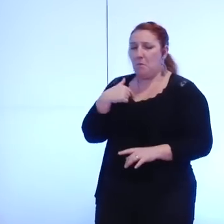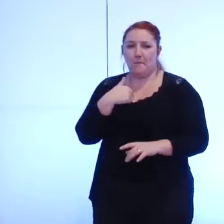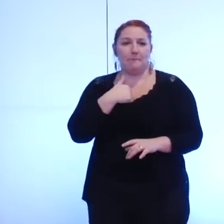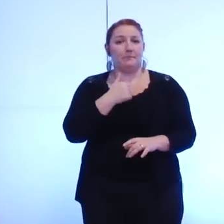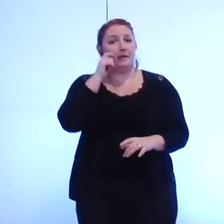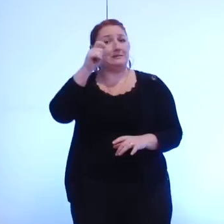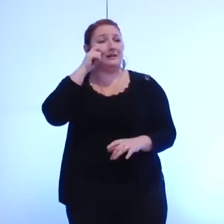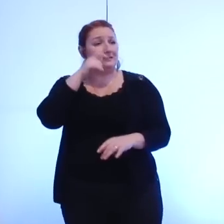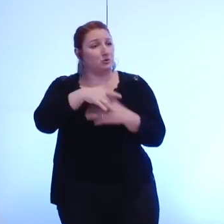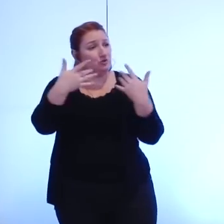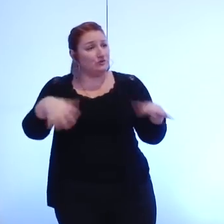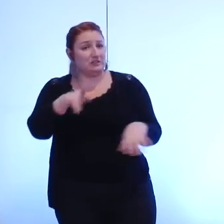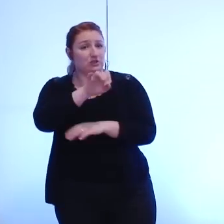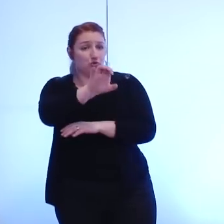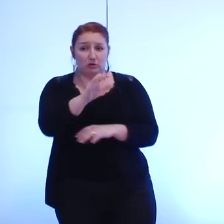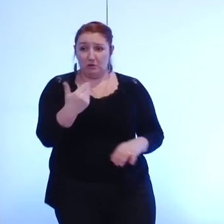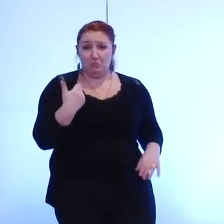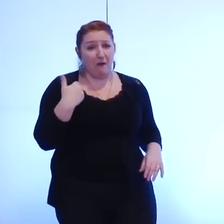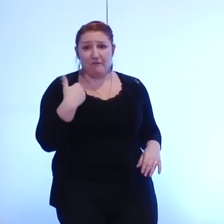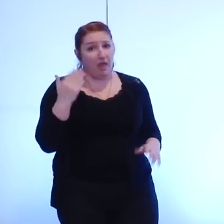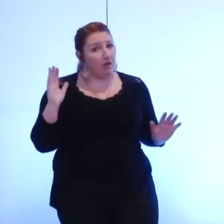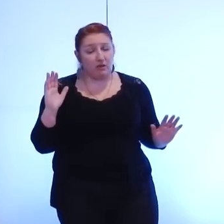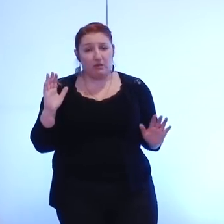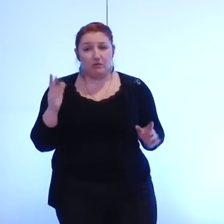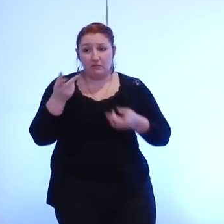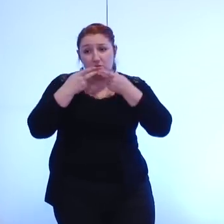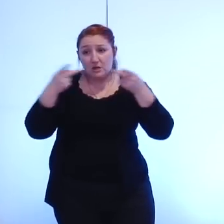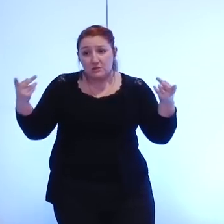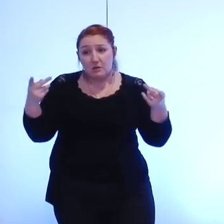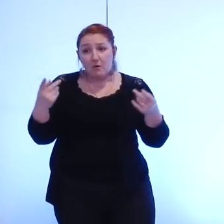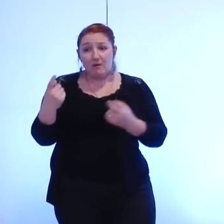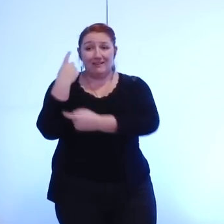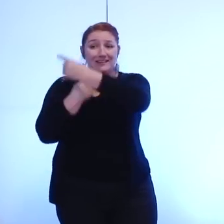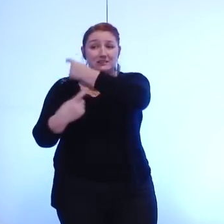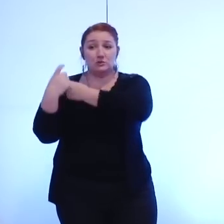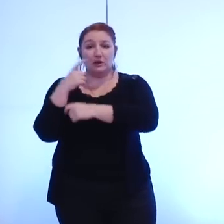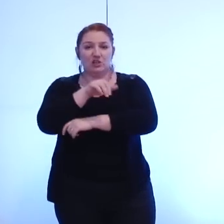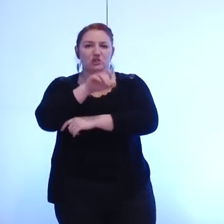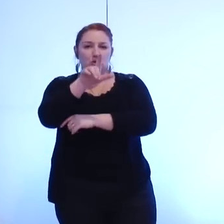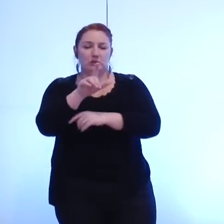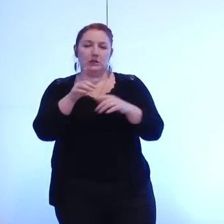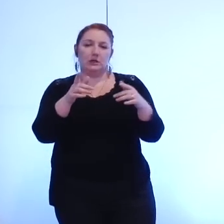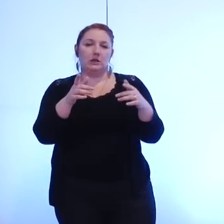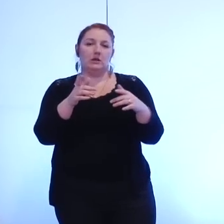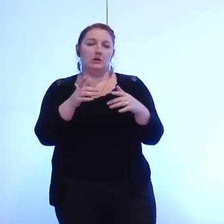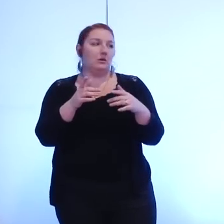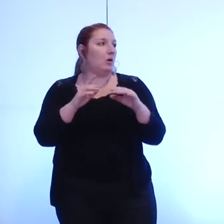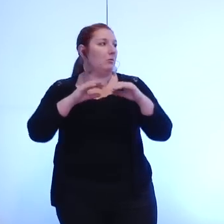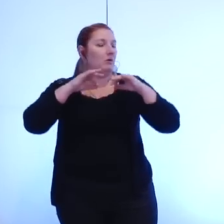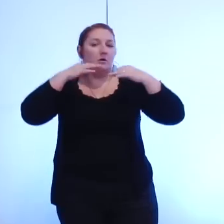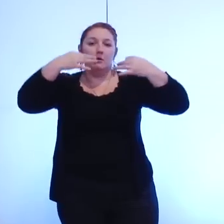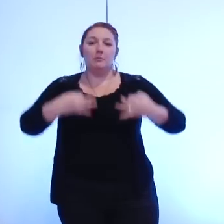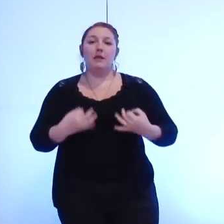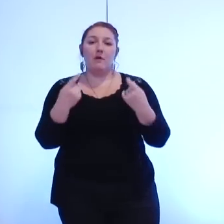été réalisée à GEG elle n'est pas très vieille très sincèrement étant donné l'historique des résultats de GEG depuis la